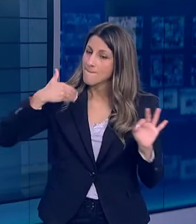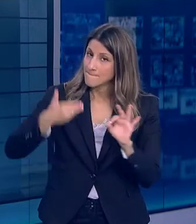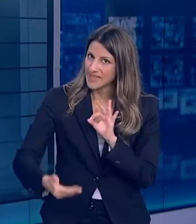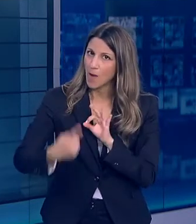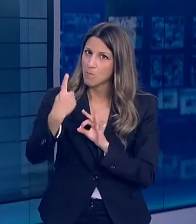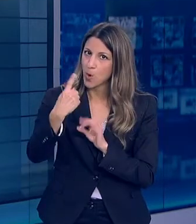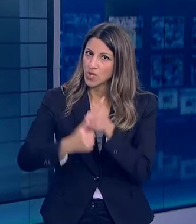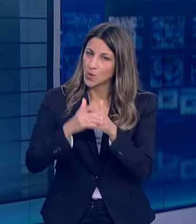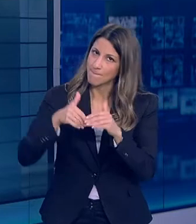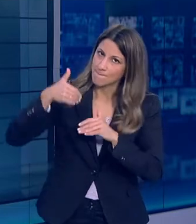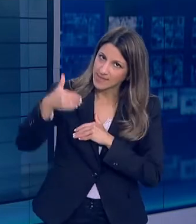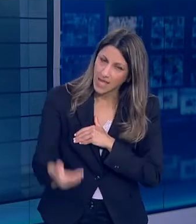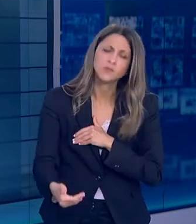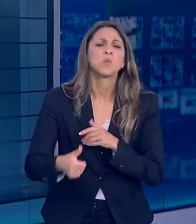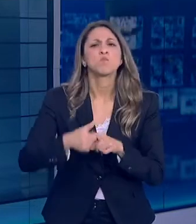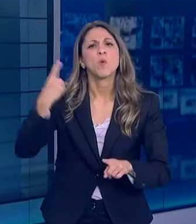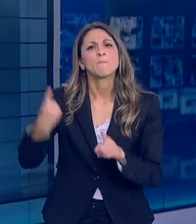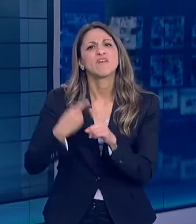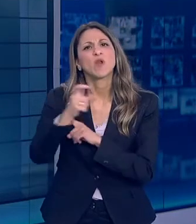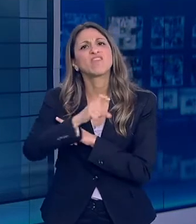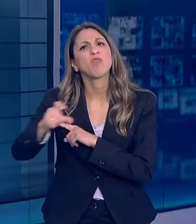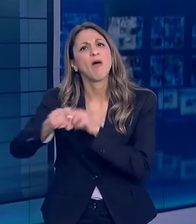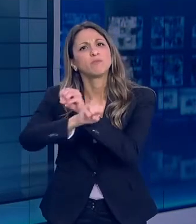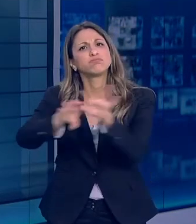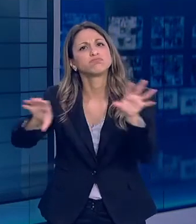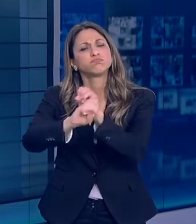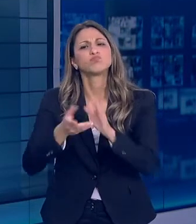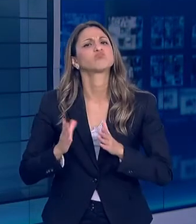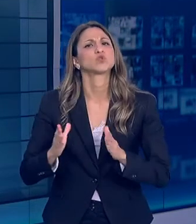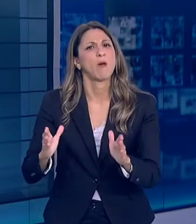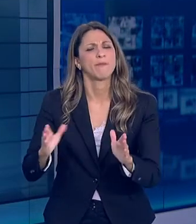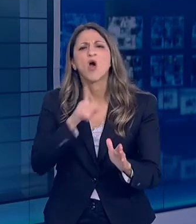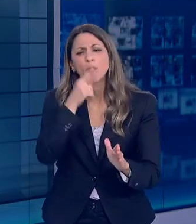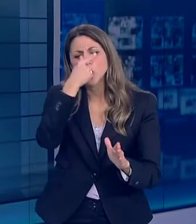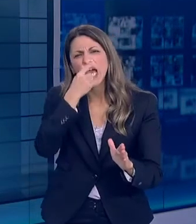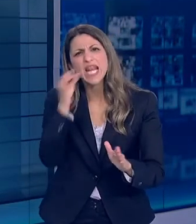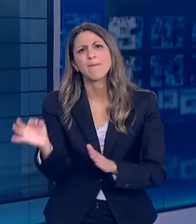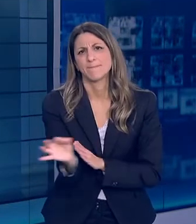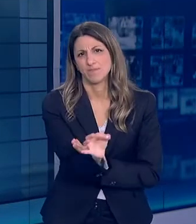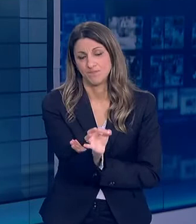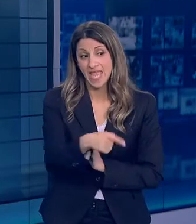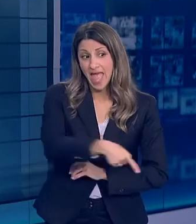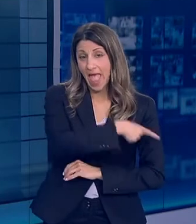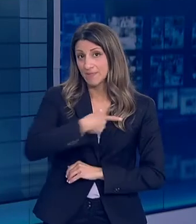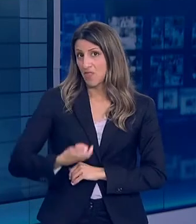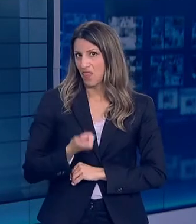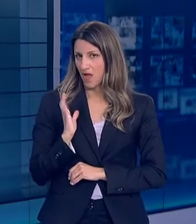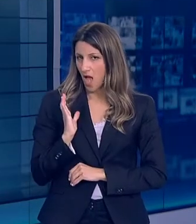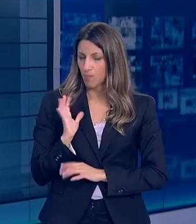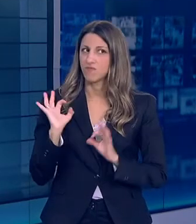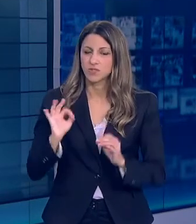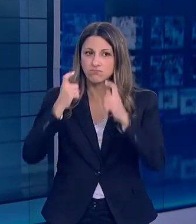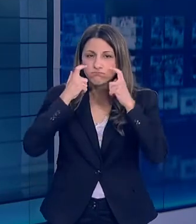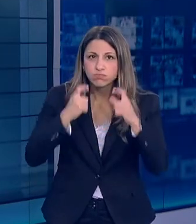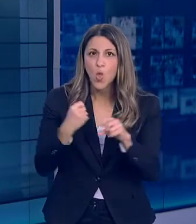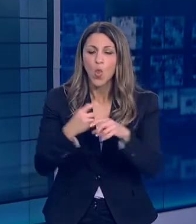νόσου όπως ακριβώς γίνεται κάθε χρόνο με τη γρήπη Φυσικά για τον νέο Υιό θα συνεχίσουμε τη συνεχή μας επιδημιολογική επαγρύπνηση